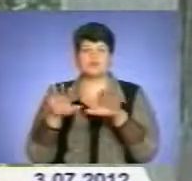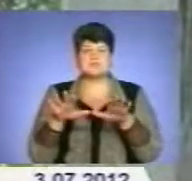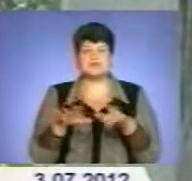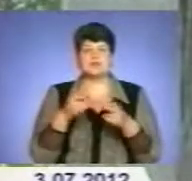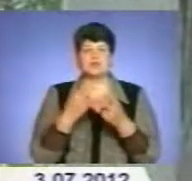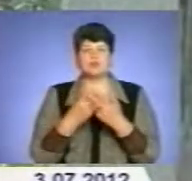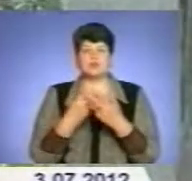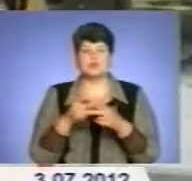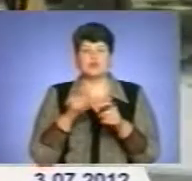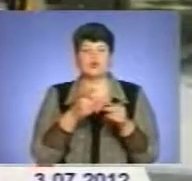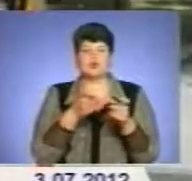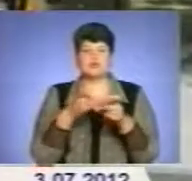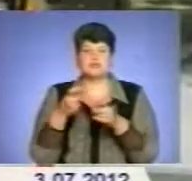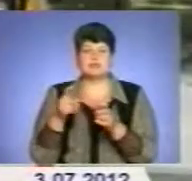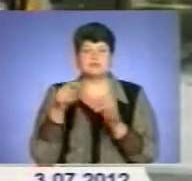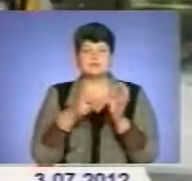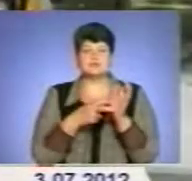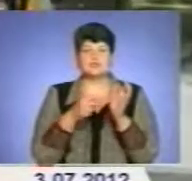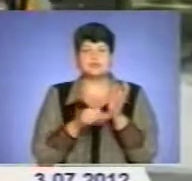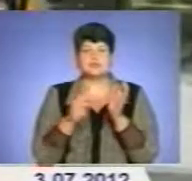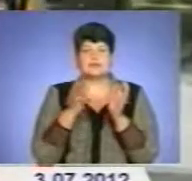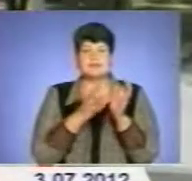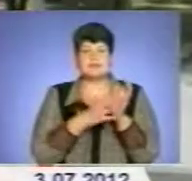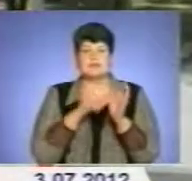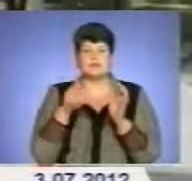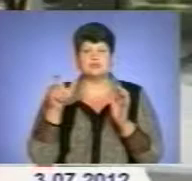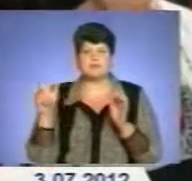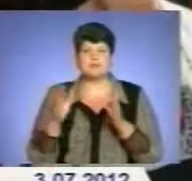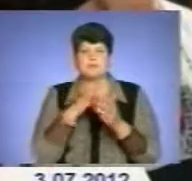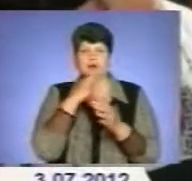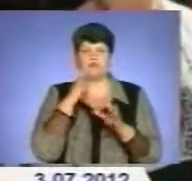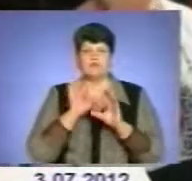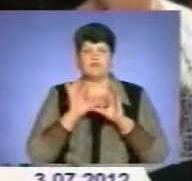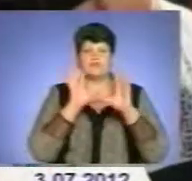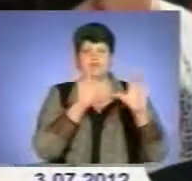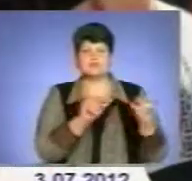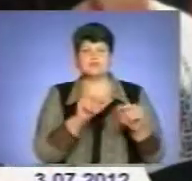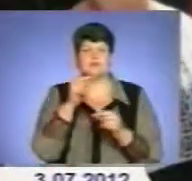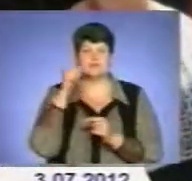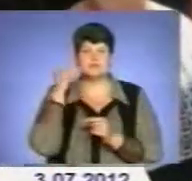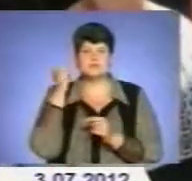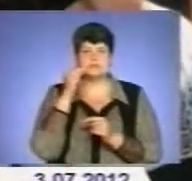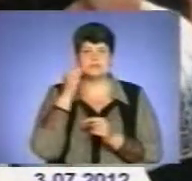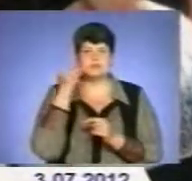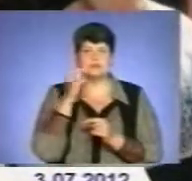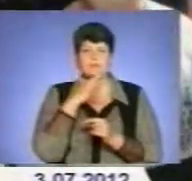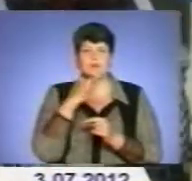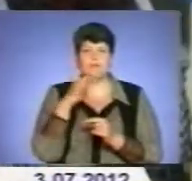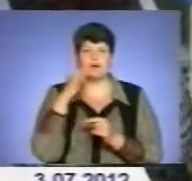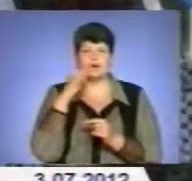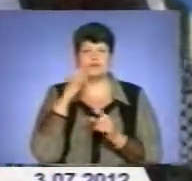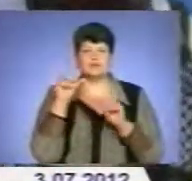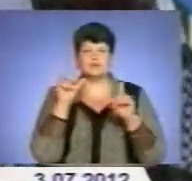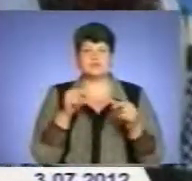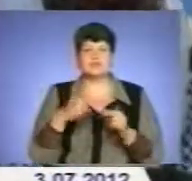769 людей. 470 вивезли у місто Горький, 954 в Умань, 8 вагонів в'язнів у Заліщики.